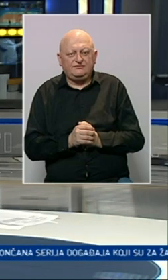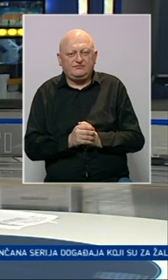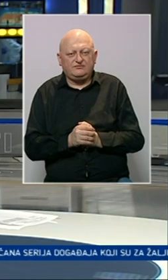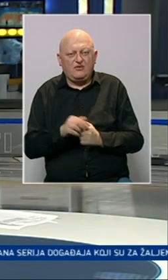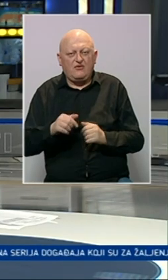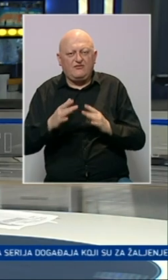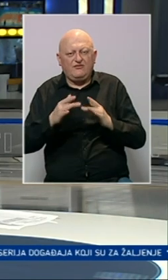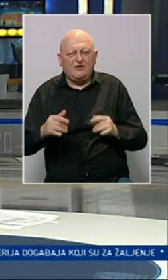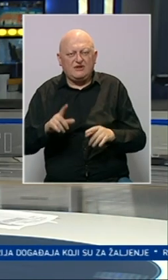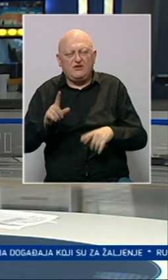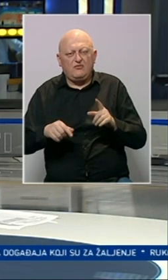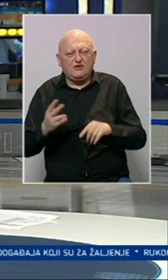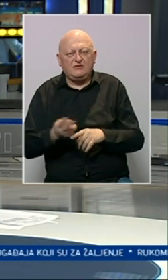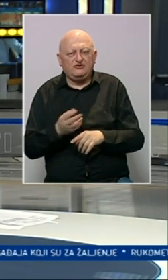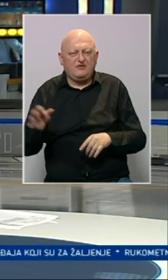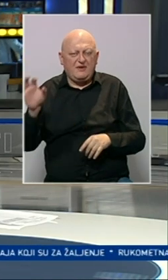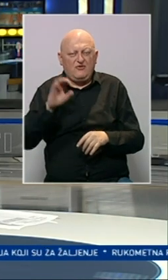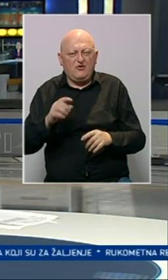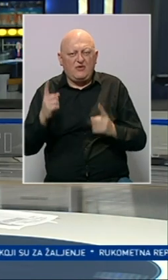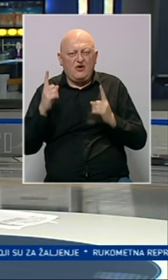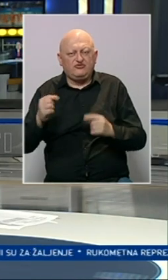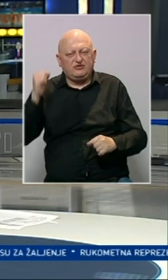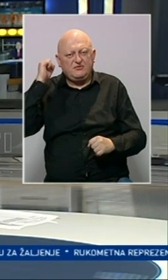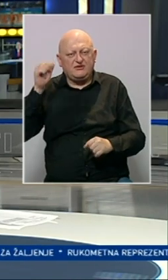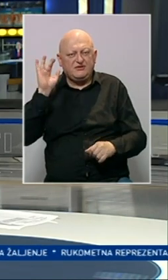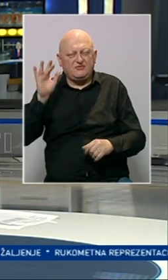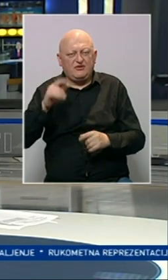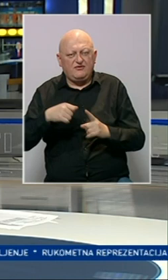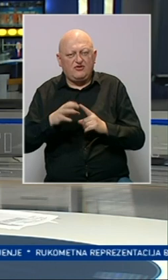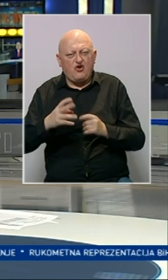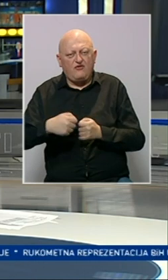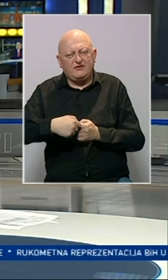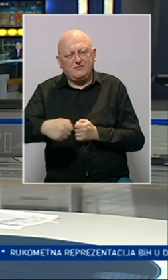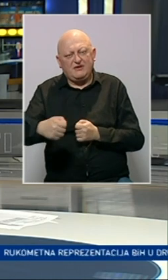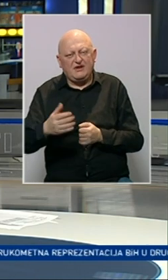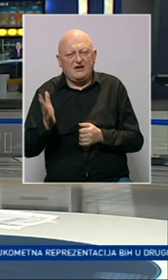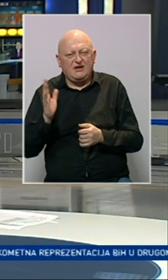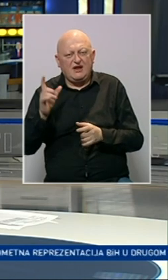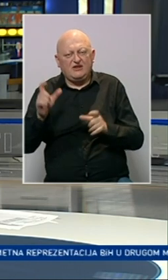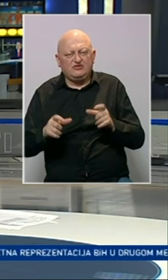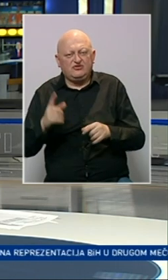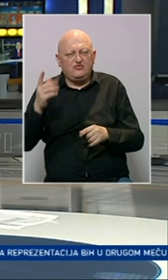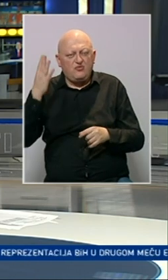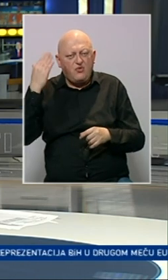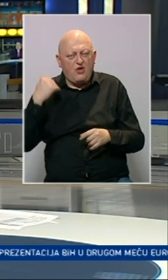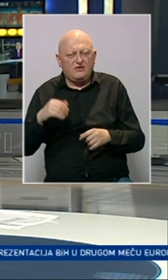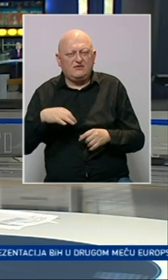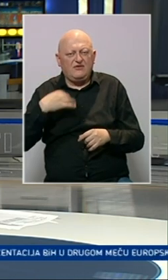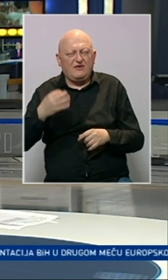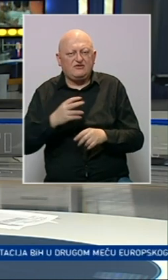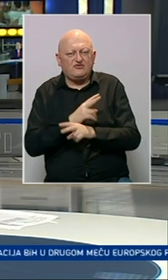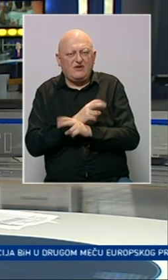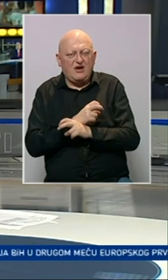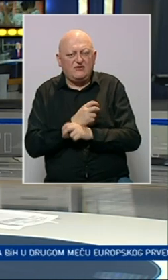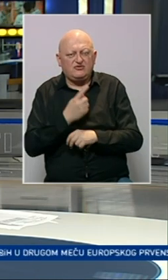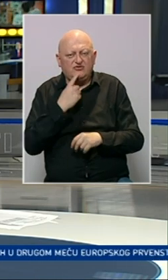I ovog vikenda su u pojedinim državama Evrope održani protesti protiv covid mjera. Građani su protestovali u Nizozemskoj,